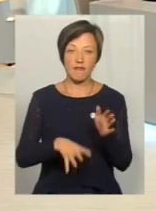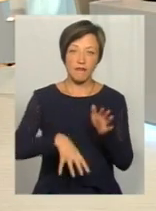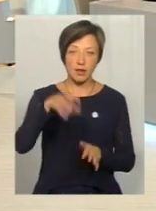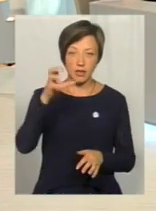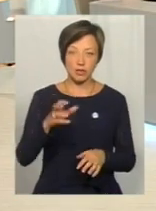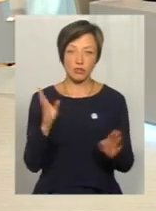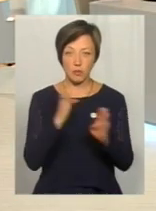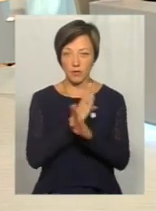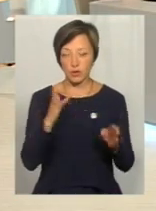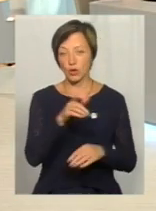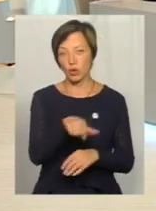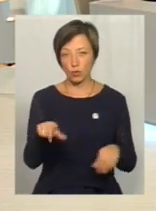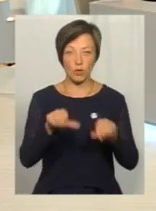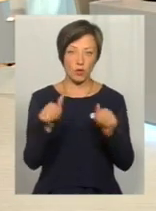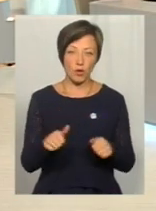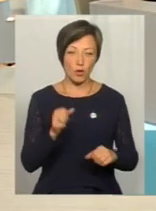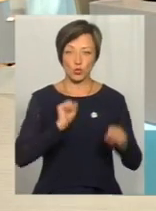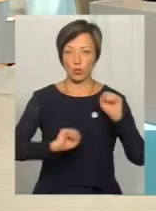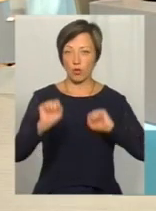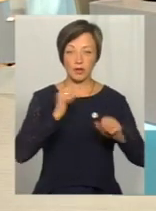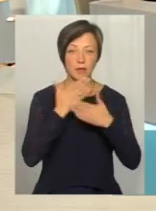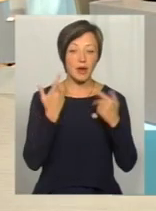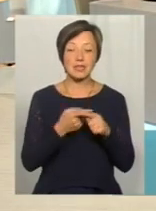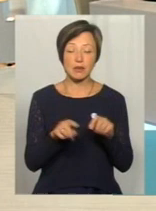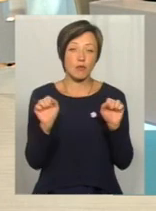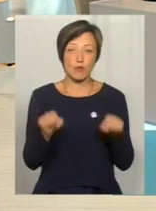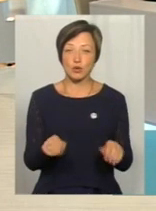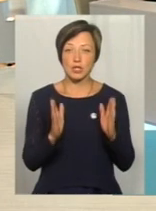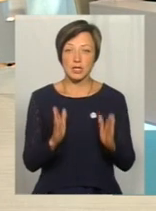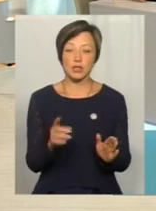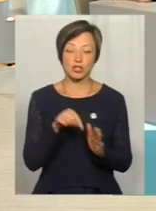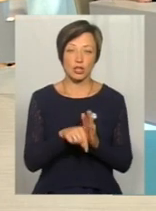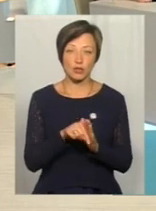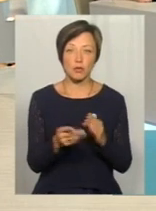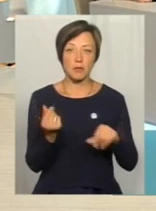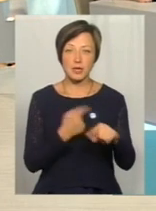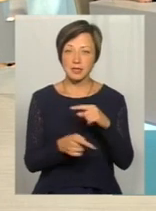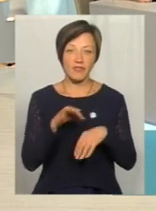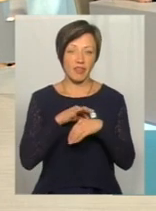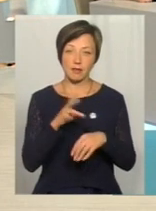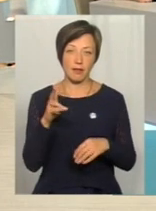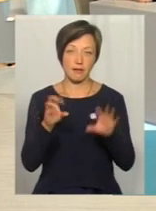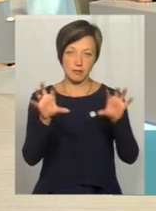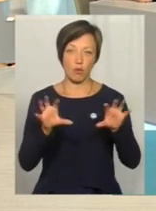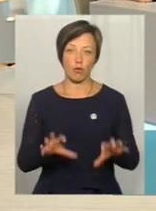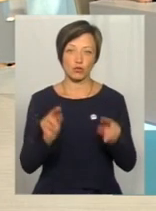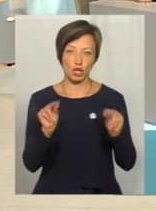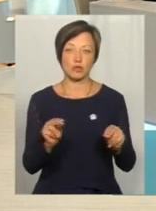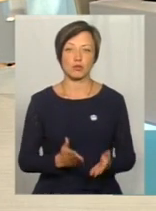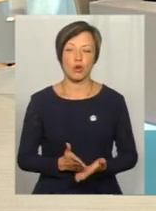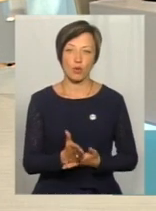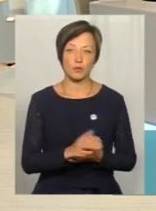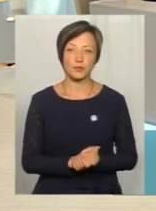Люди, знову ж таки, оформлені, супротиву ніякого немає. А це тільки може свідчити про те, що бізнес ведеться не зовсім законним, чесним шляхом.